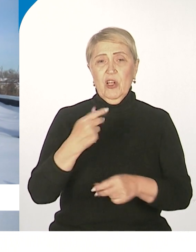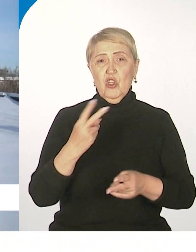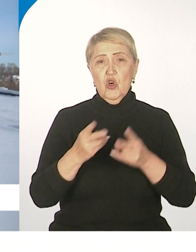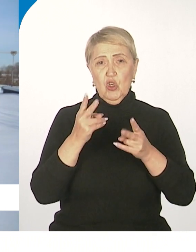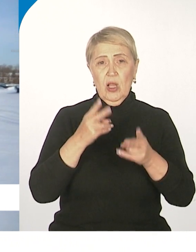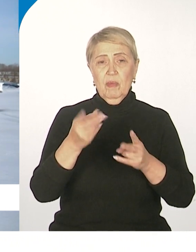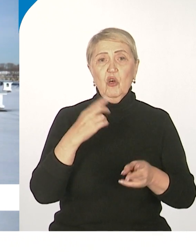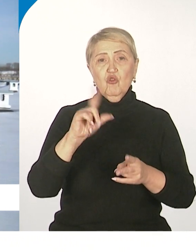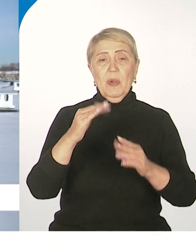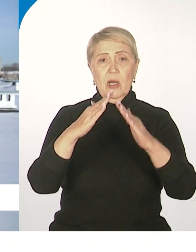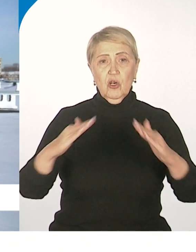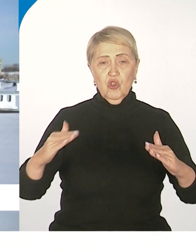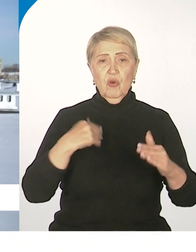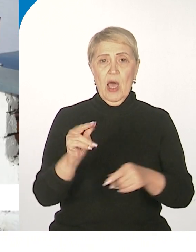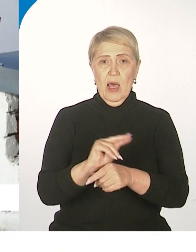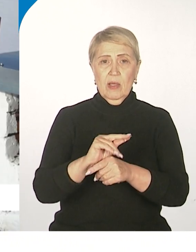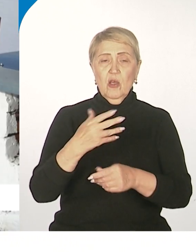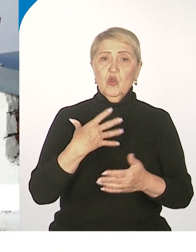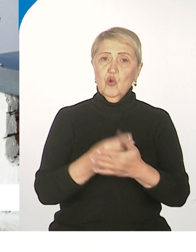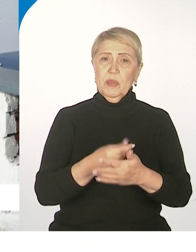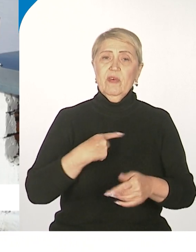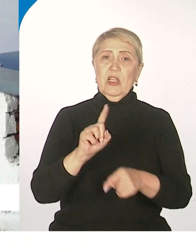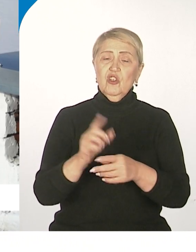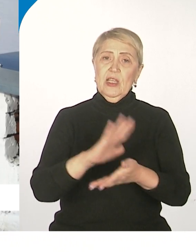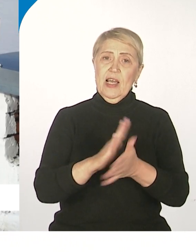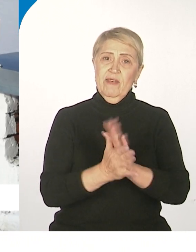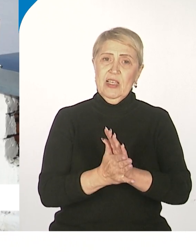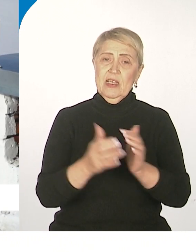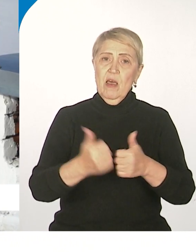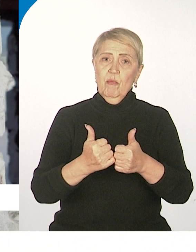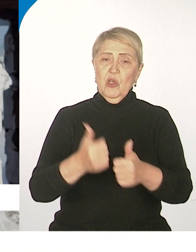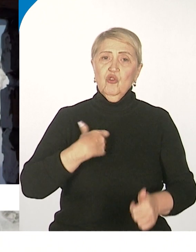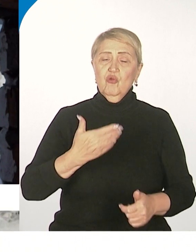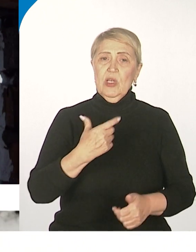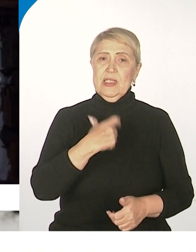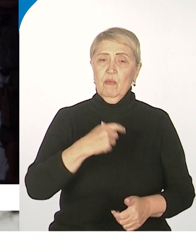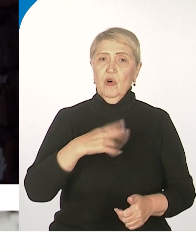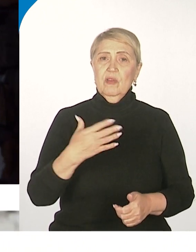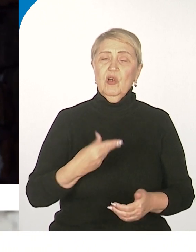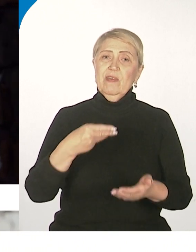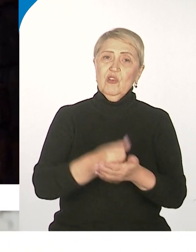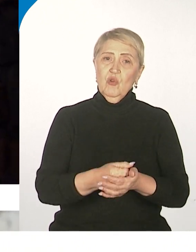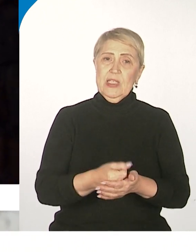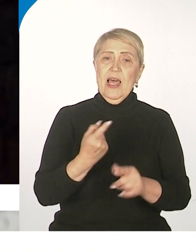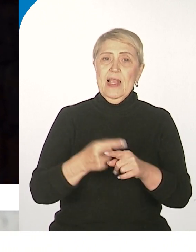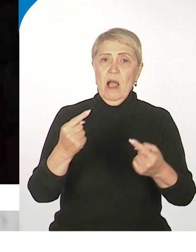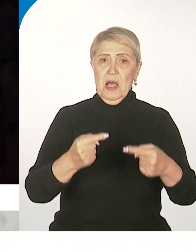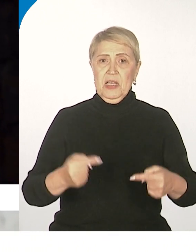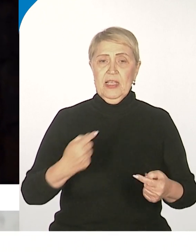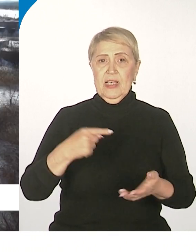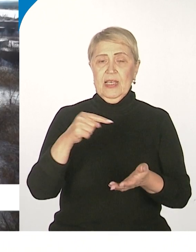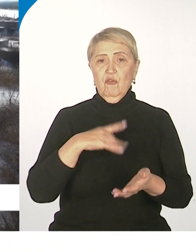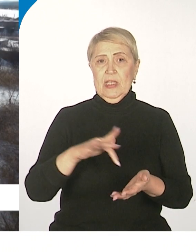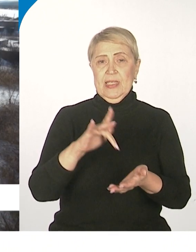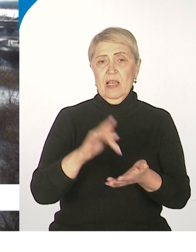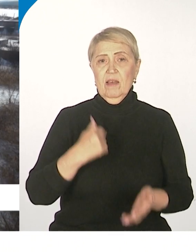многоэтажки отремонтировали, собственники должны договориться между собой, направить свои взносы на капремонт конкретной цели. Так и поступили